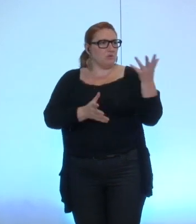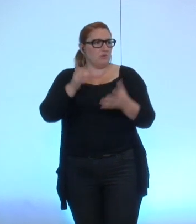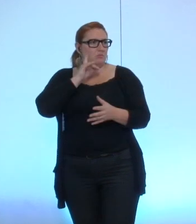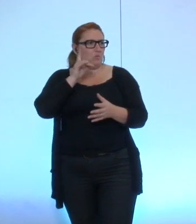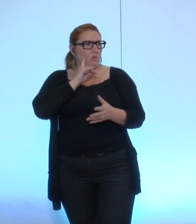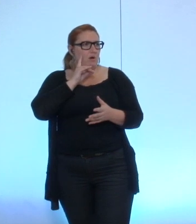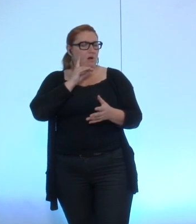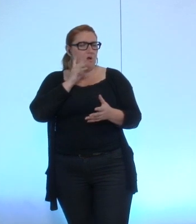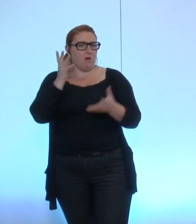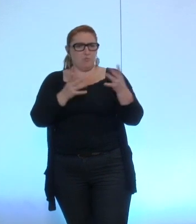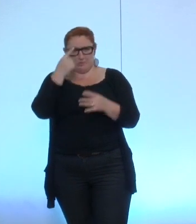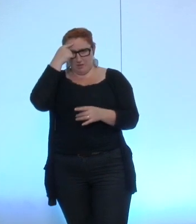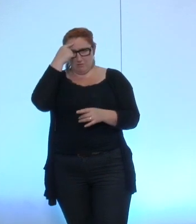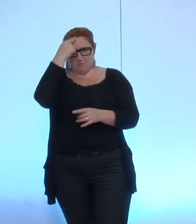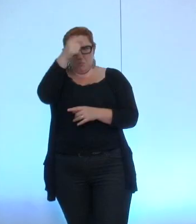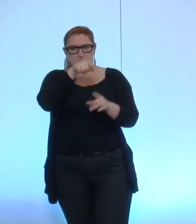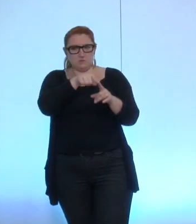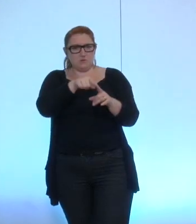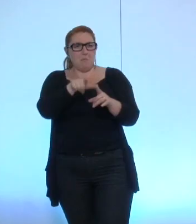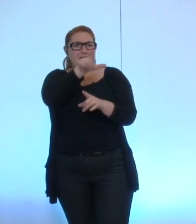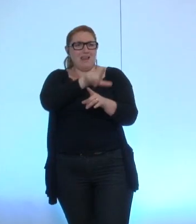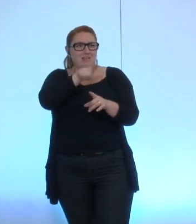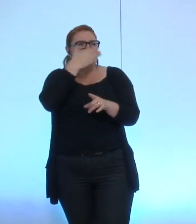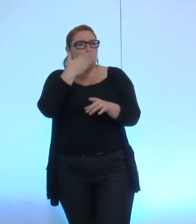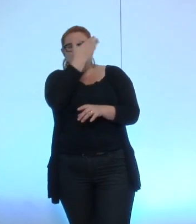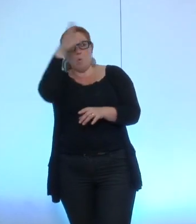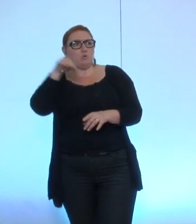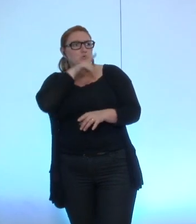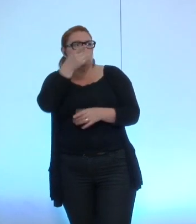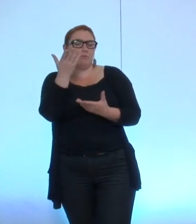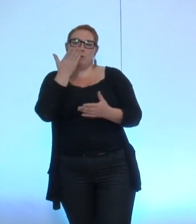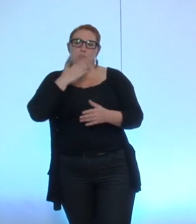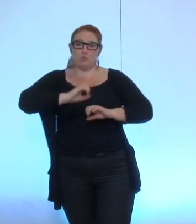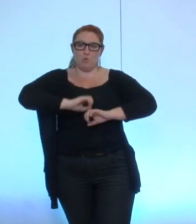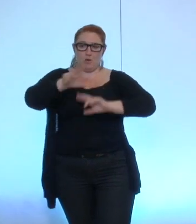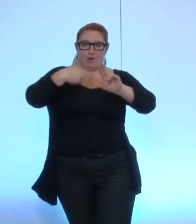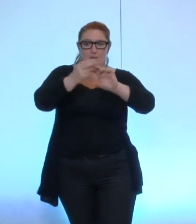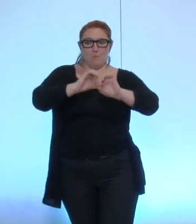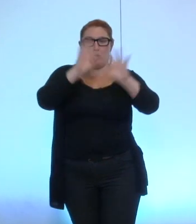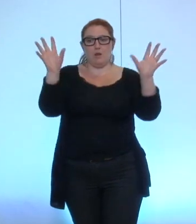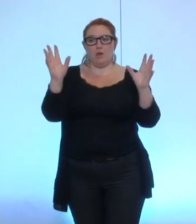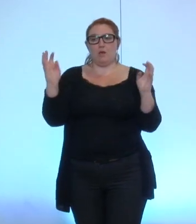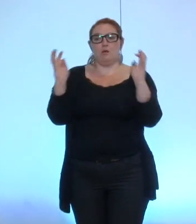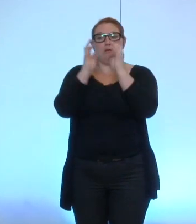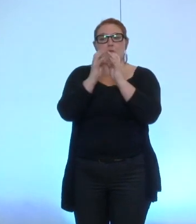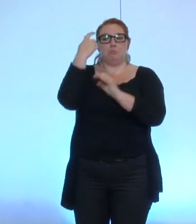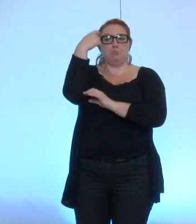éventuellement pensé à un autre jour que le lundi à ce moment là je vais être très clair c'est à la conférence des présidents de regarder avec vous et de caler les choses